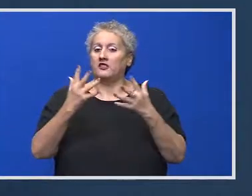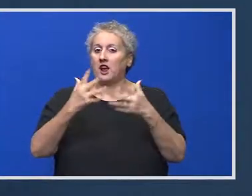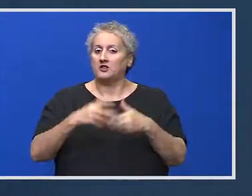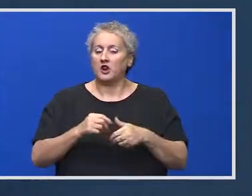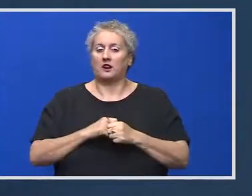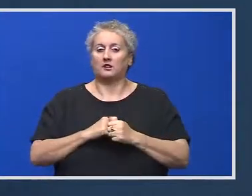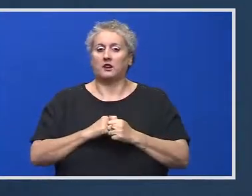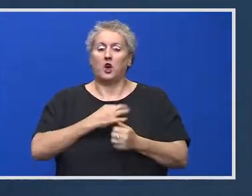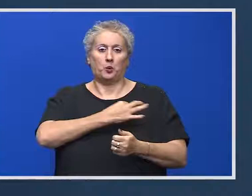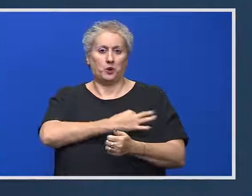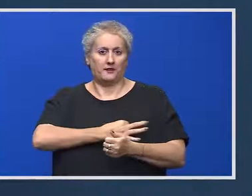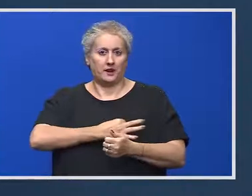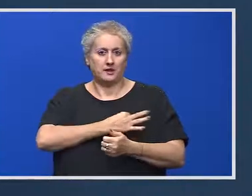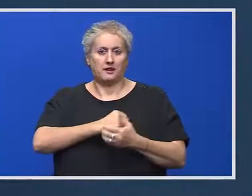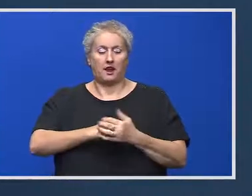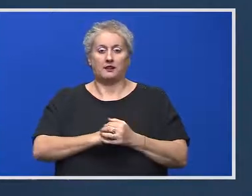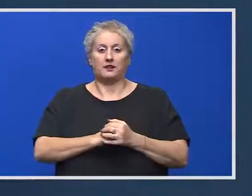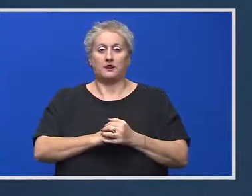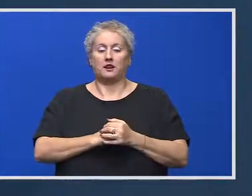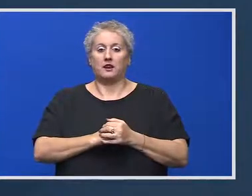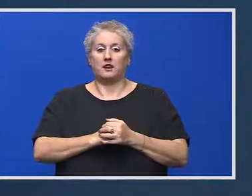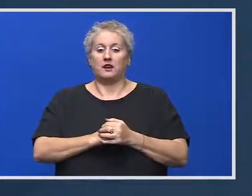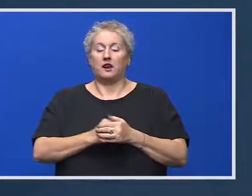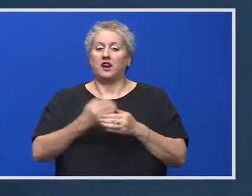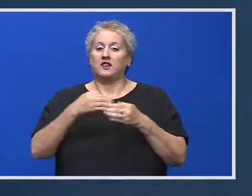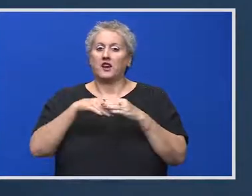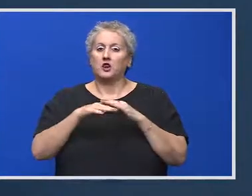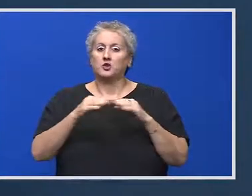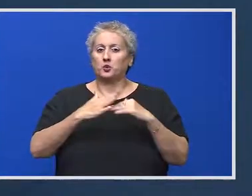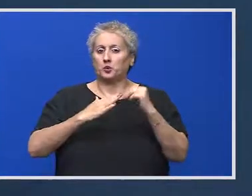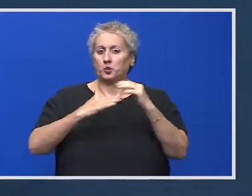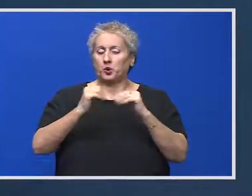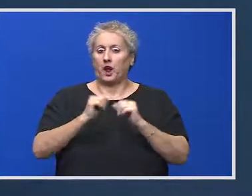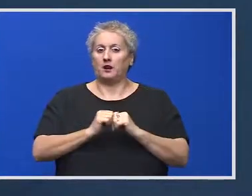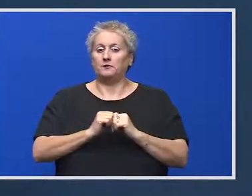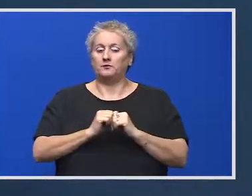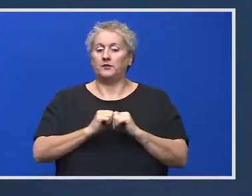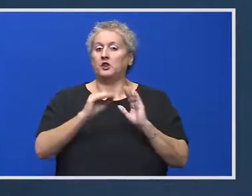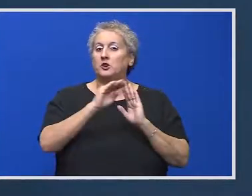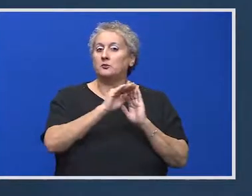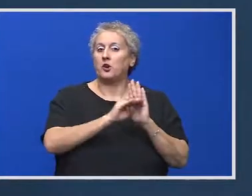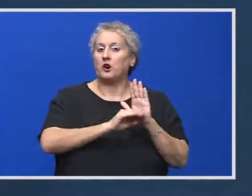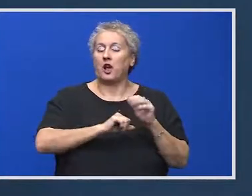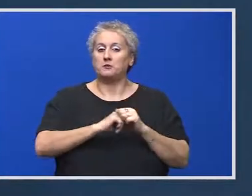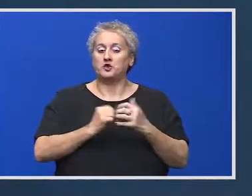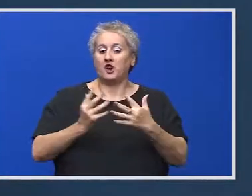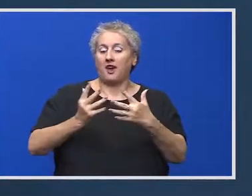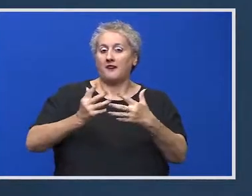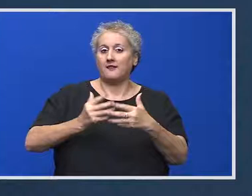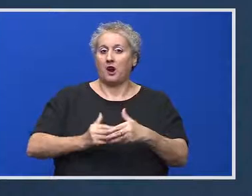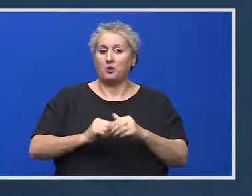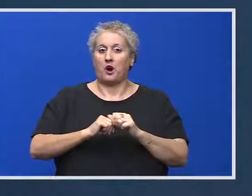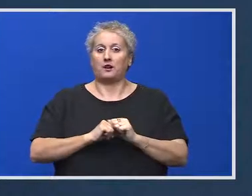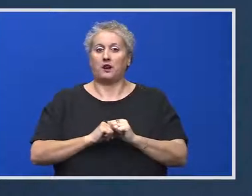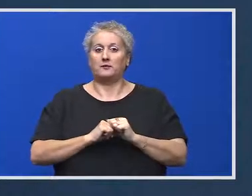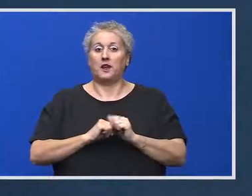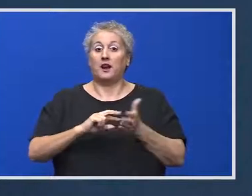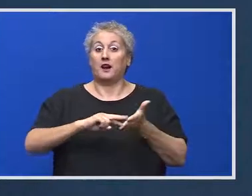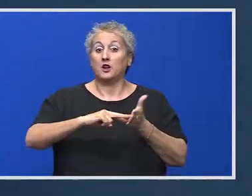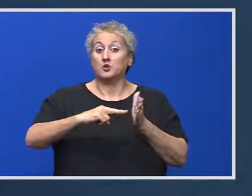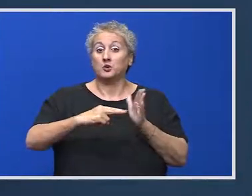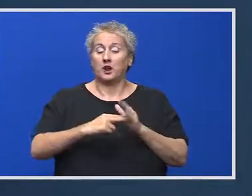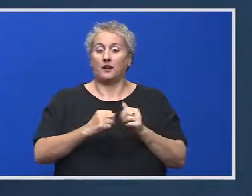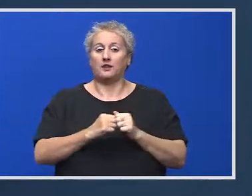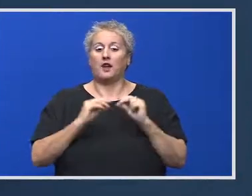preuniversitar, infrastructura sistemului de învățământ, curiculum și evaluarea centrate pe rezultate,